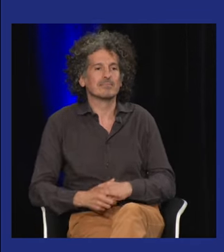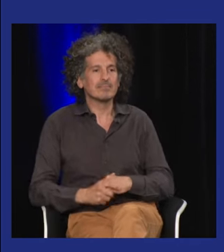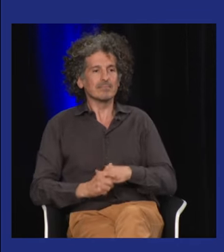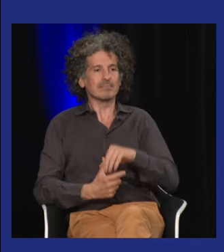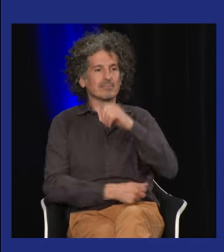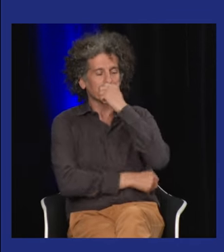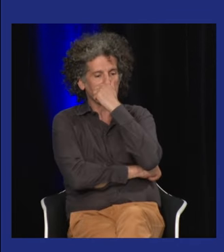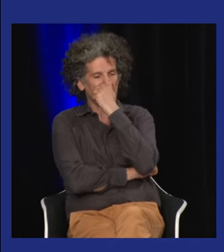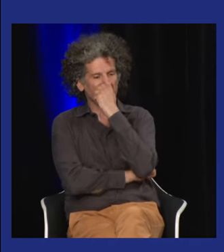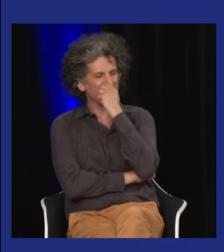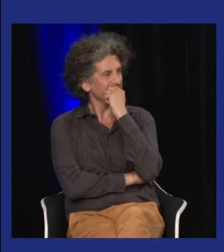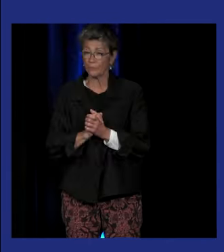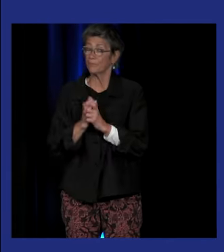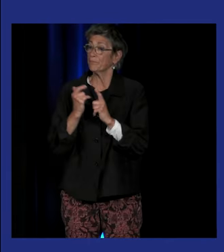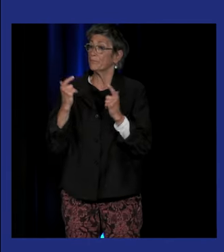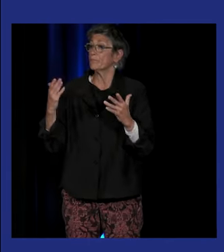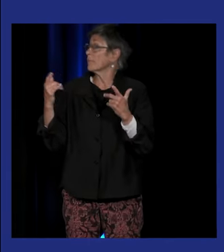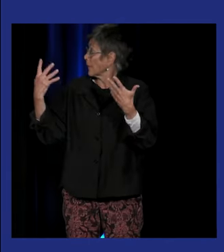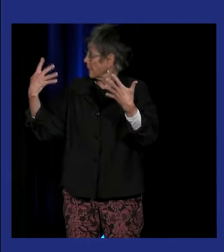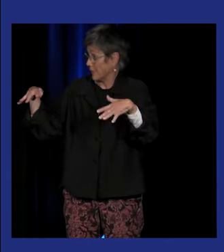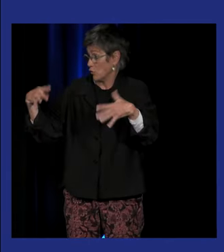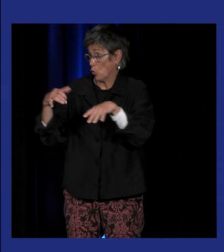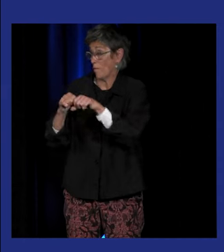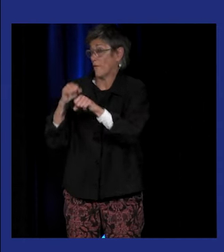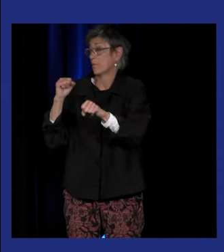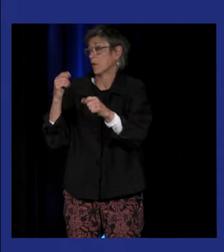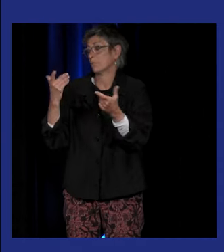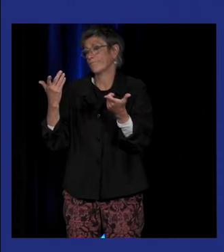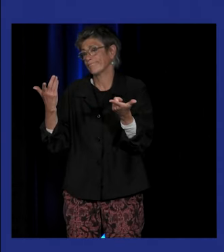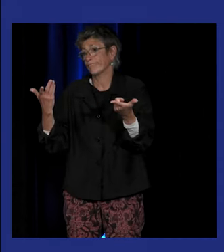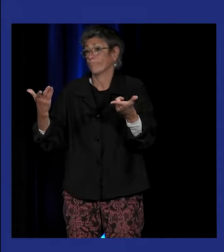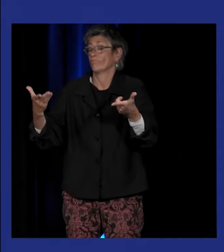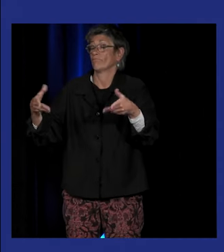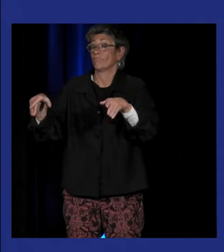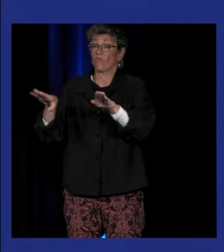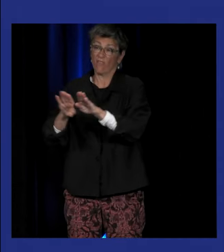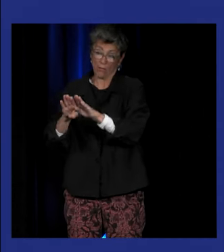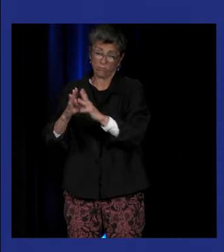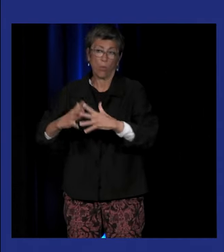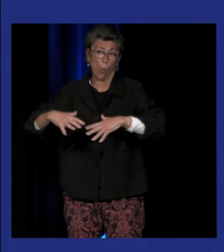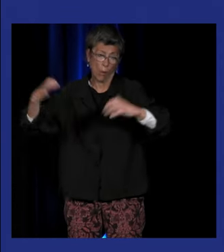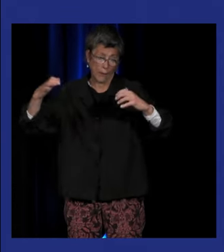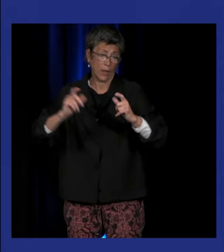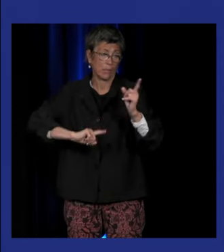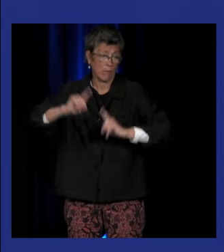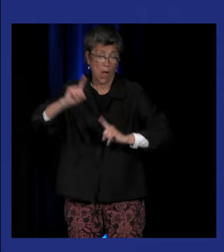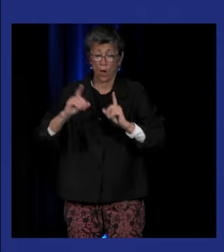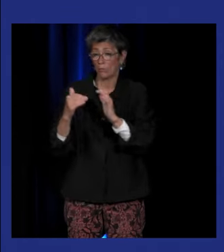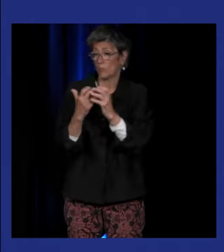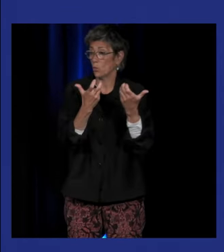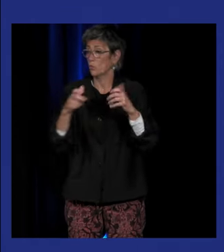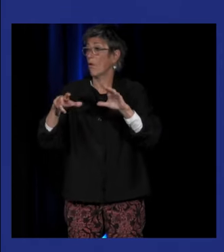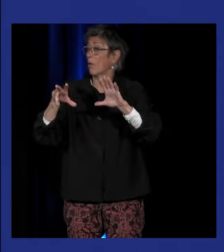Alors, c'est le 19e siècle qui s'éclot donc avec le Congrès de Milan en 1880 et qui